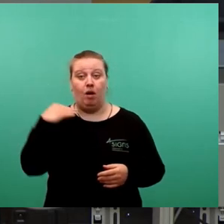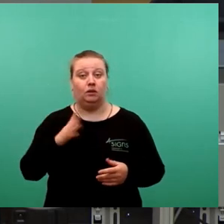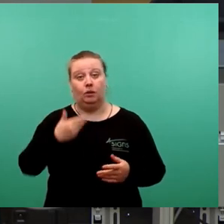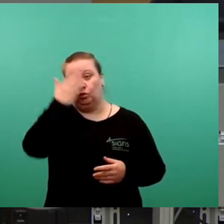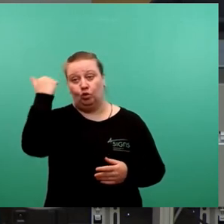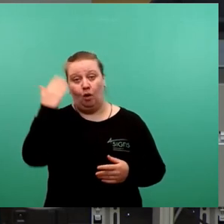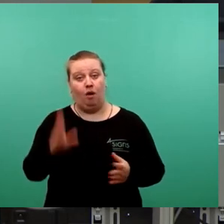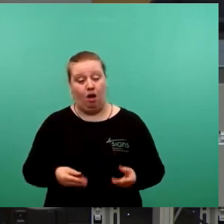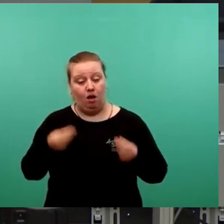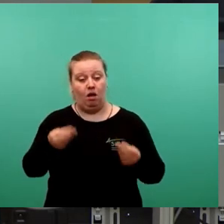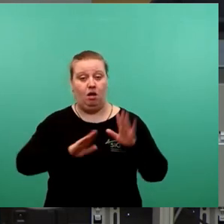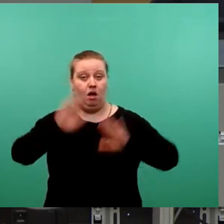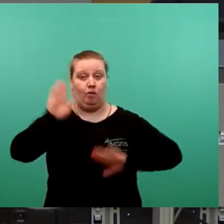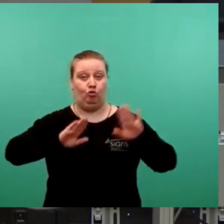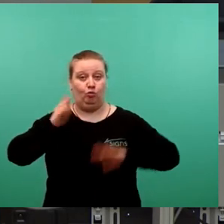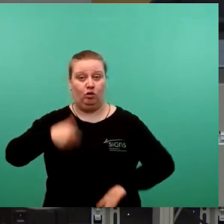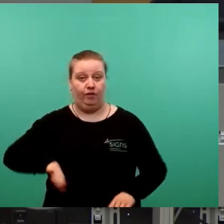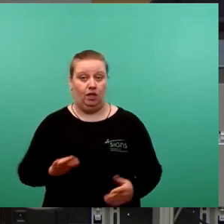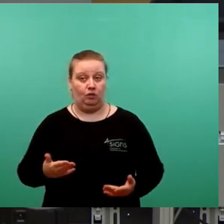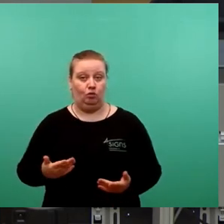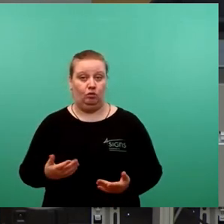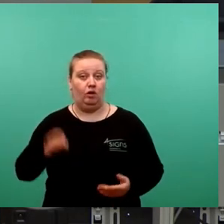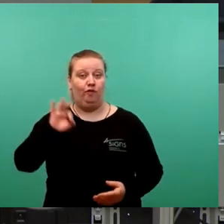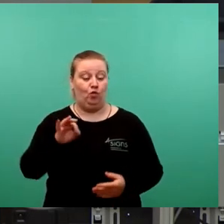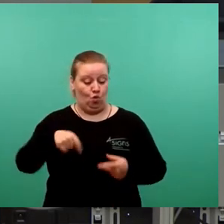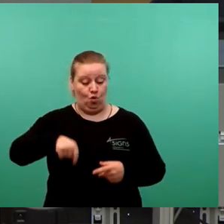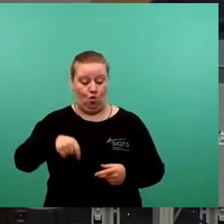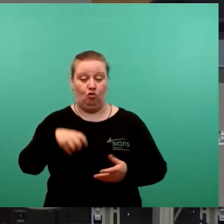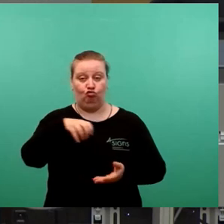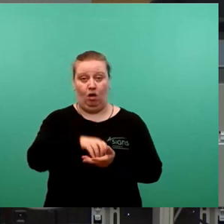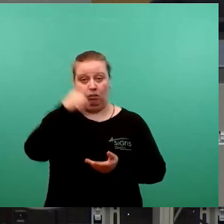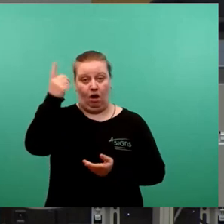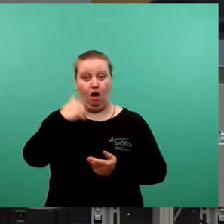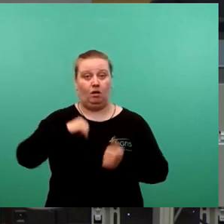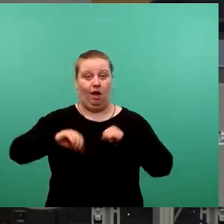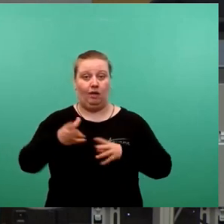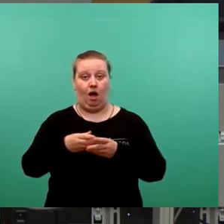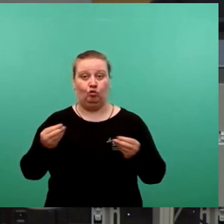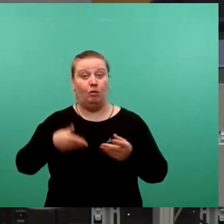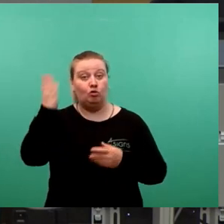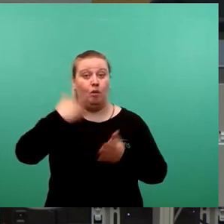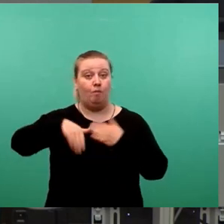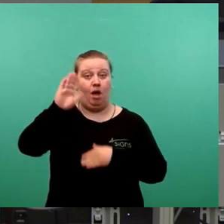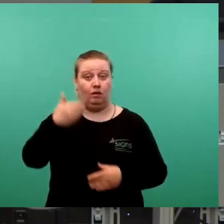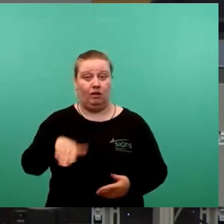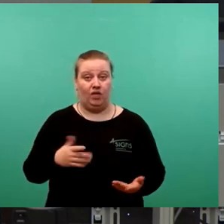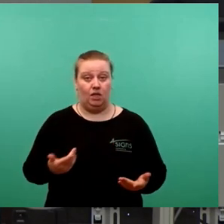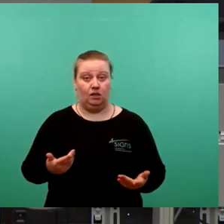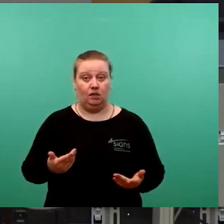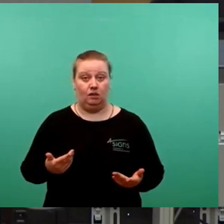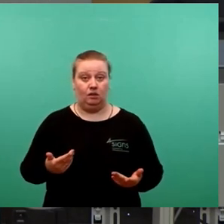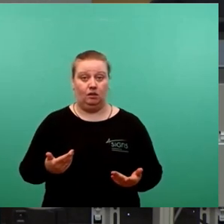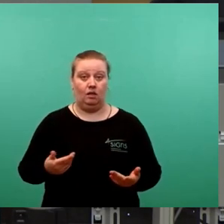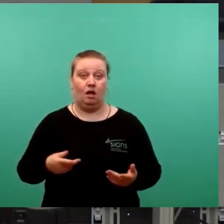zur Abstimmung gestellt. Und das hat für diese Lösung hier im Stadtrat eine absolute Mehrheit gegeben. Wir müssen aber